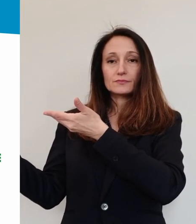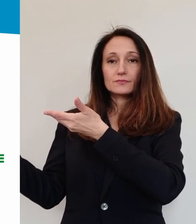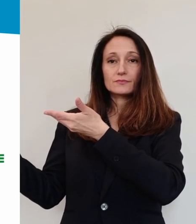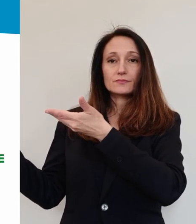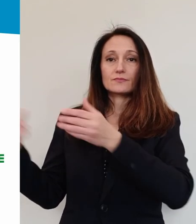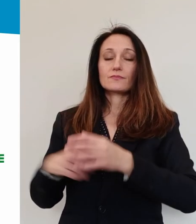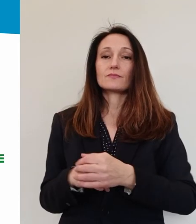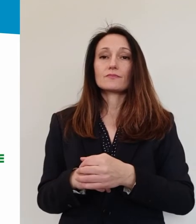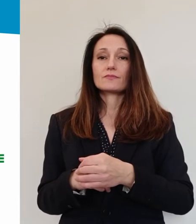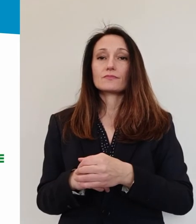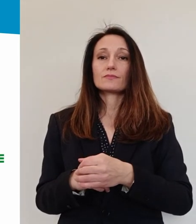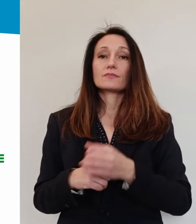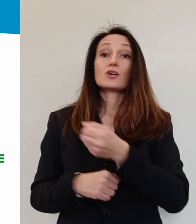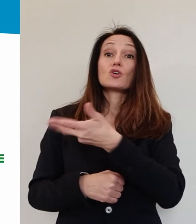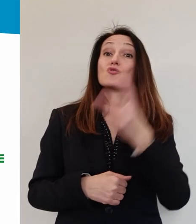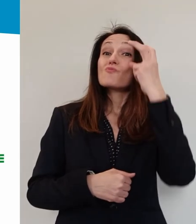È una